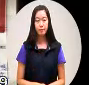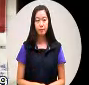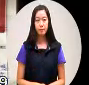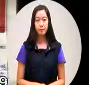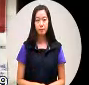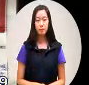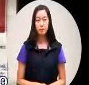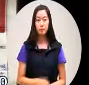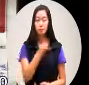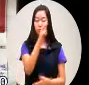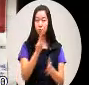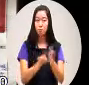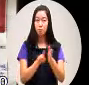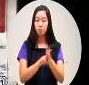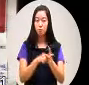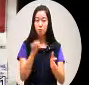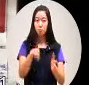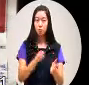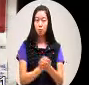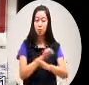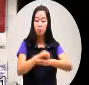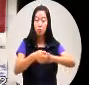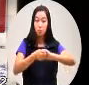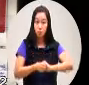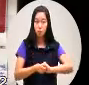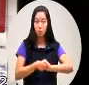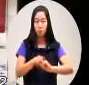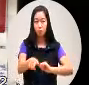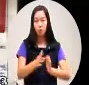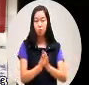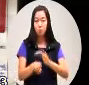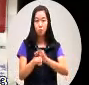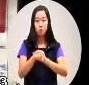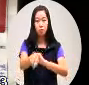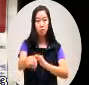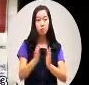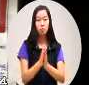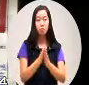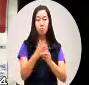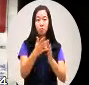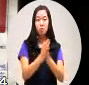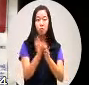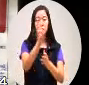那么当时候划定为违反水土保持法